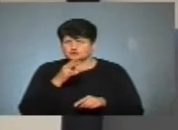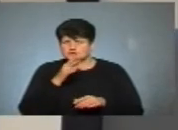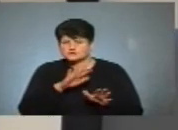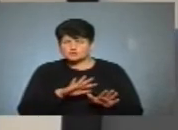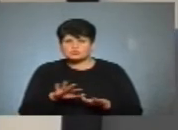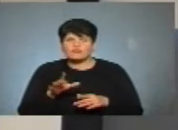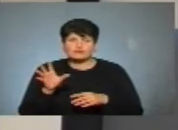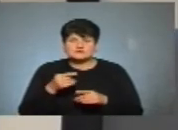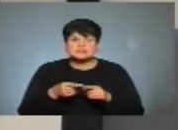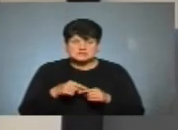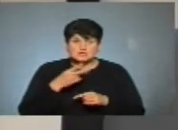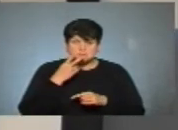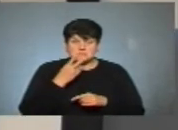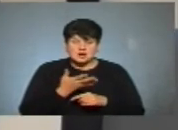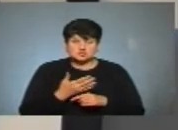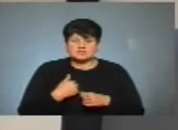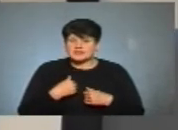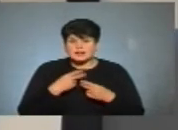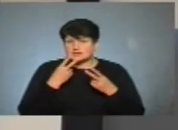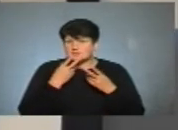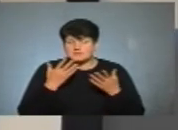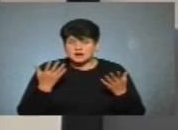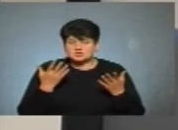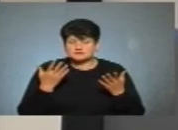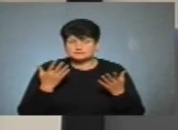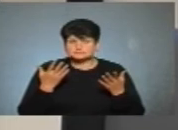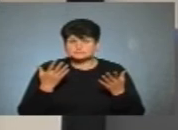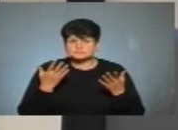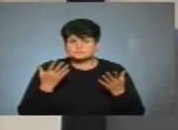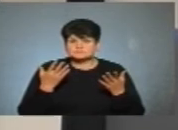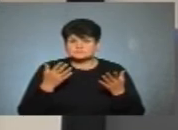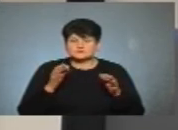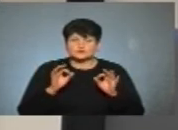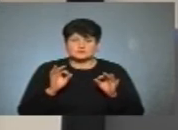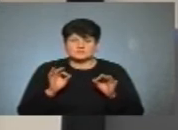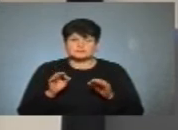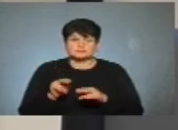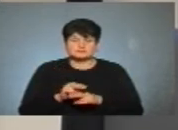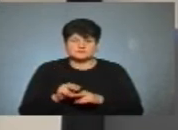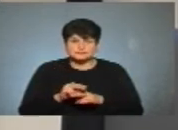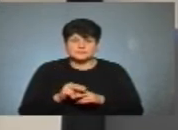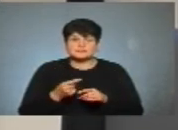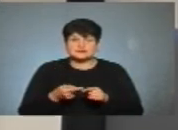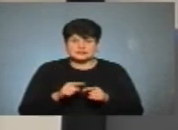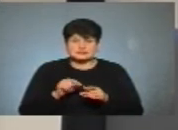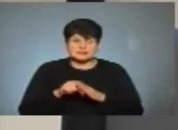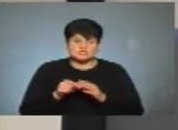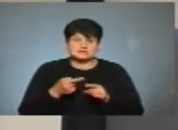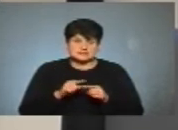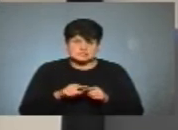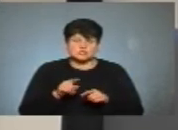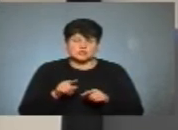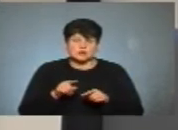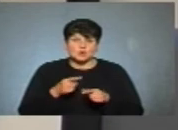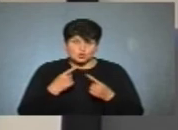Всі це бачили. Я не бачив жодних адекватних спростувань. Значить, ці розмови